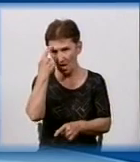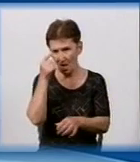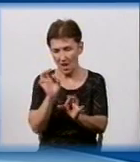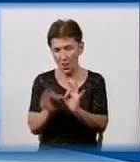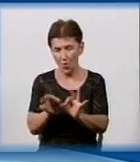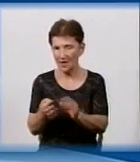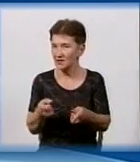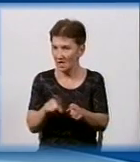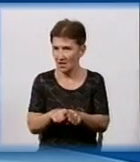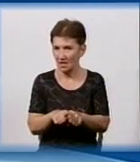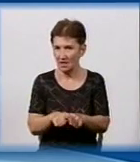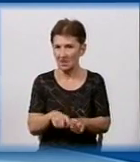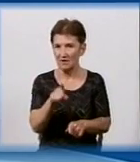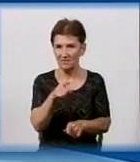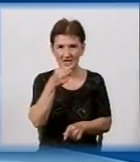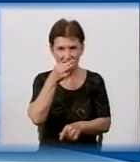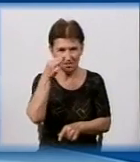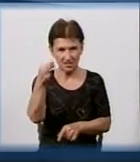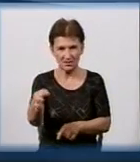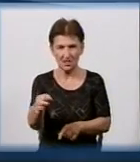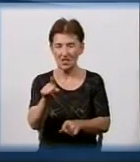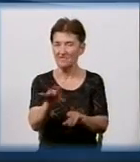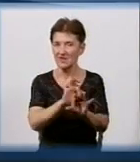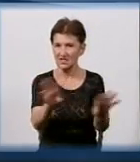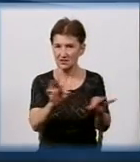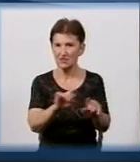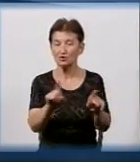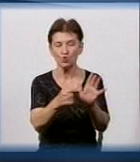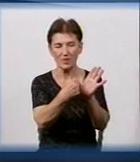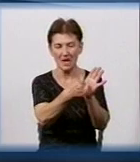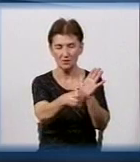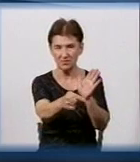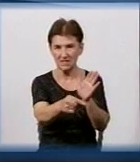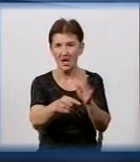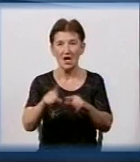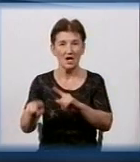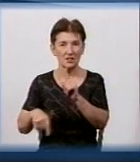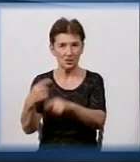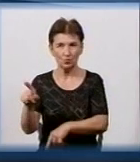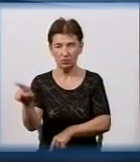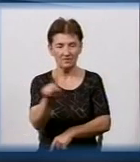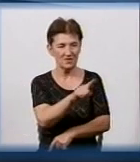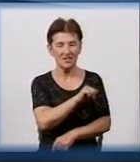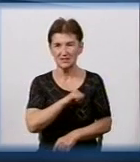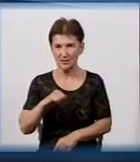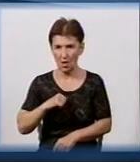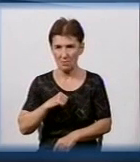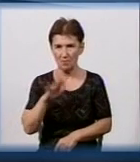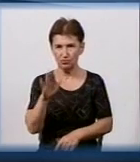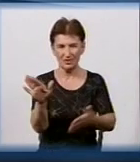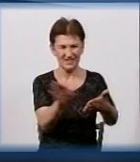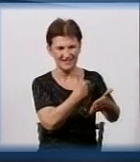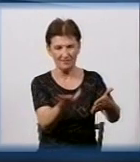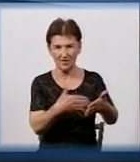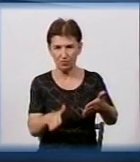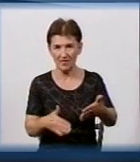наступна. Мешканці, ви сказали, що ви їм розказали, що за написи, наступного дня самостійно зафарбували. Логіка